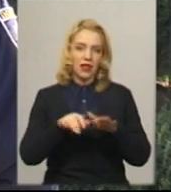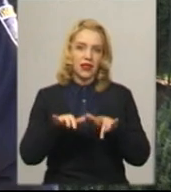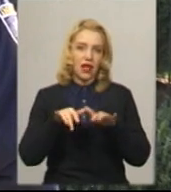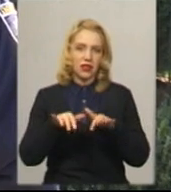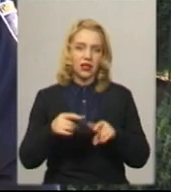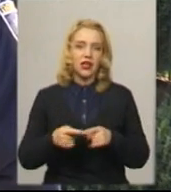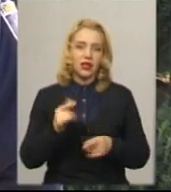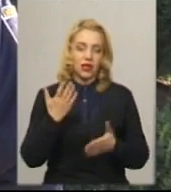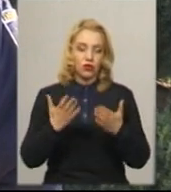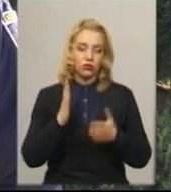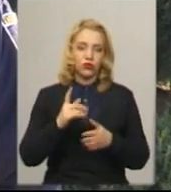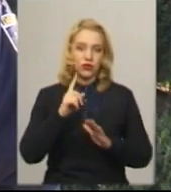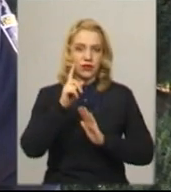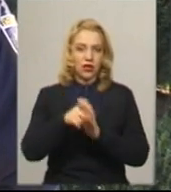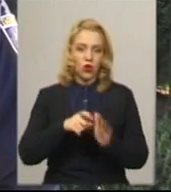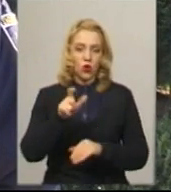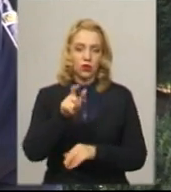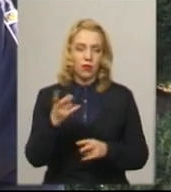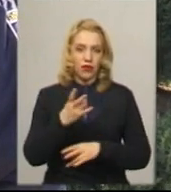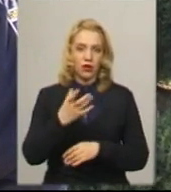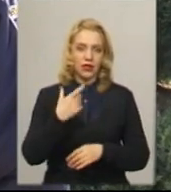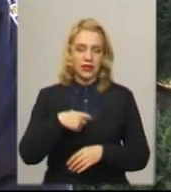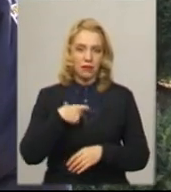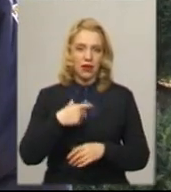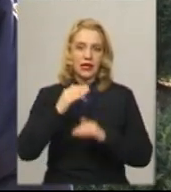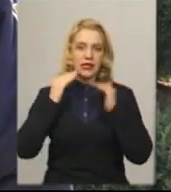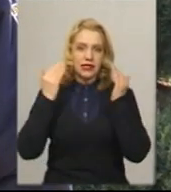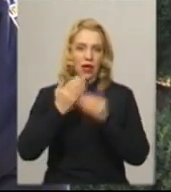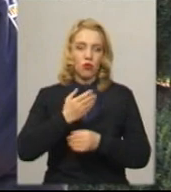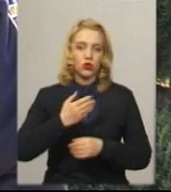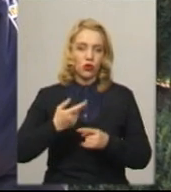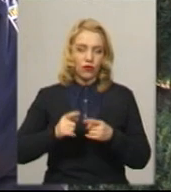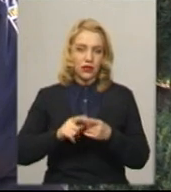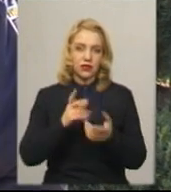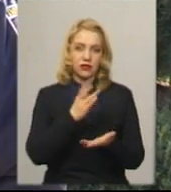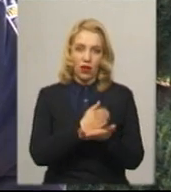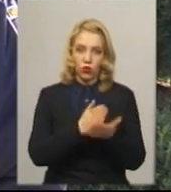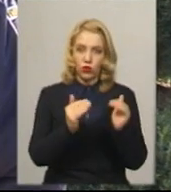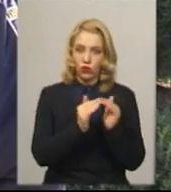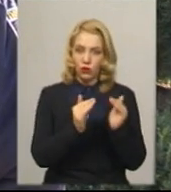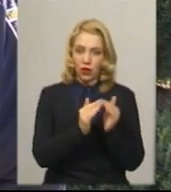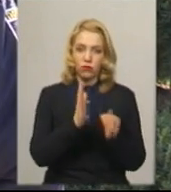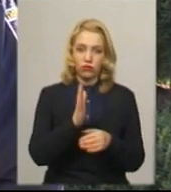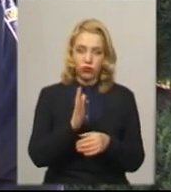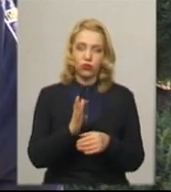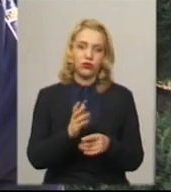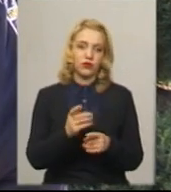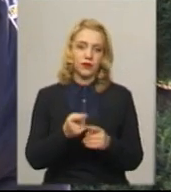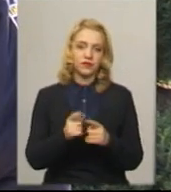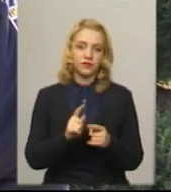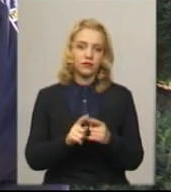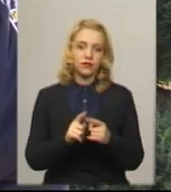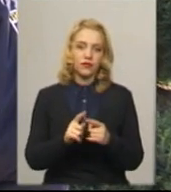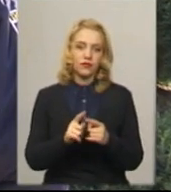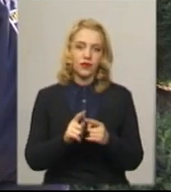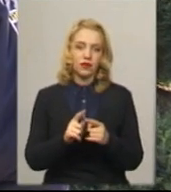встановлено, що особа повинна знаходитись на самоізоляції, будуть вживатися міри відповідно до діючого законодавства.